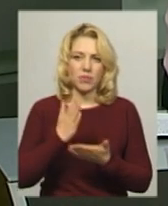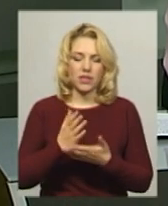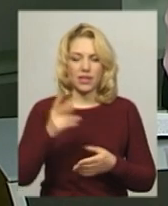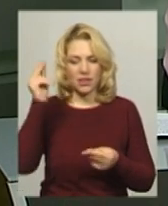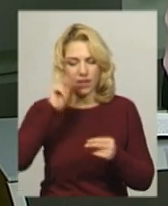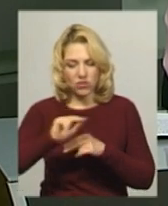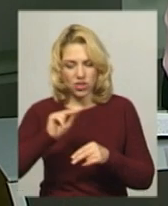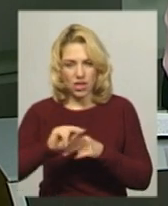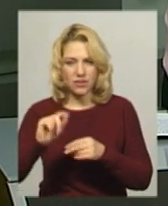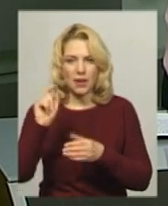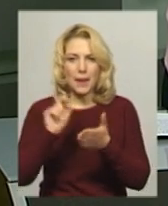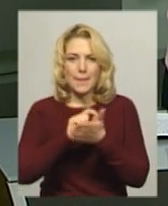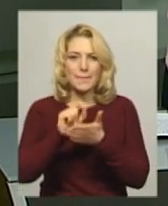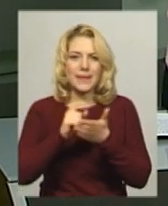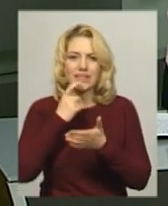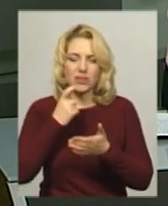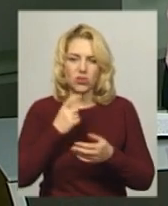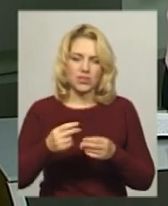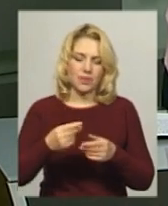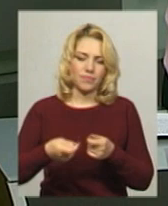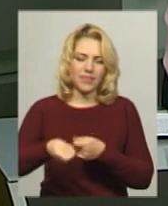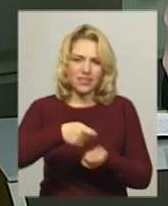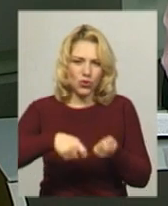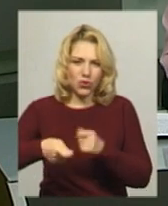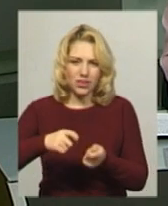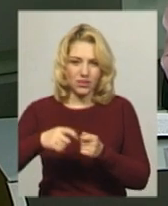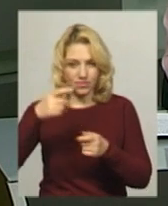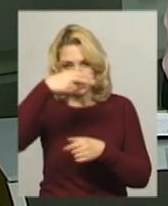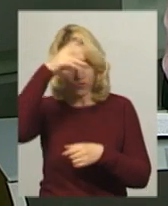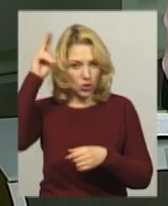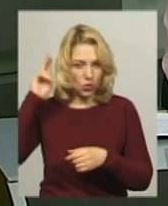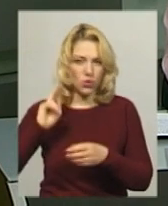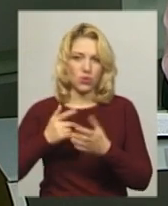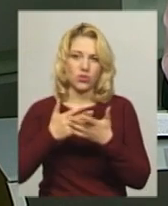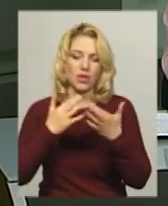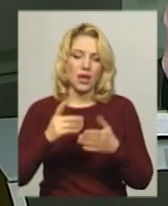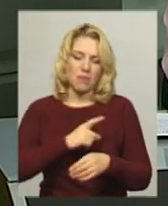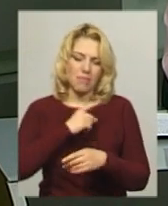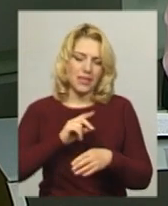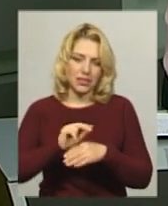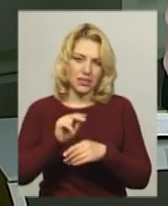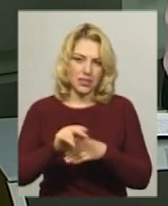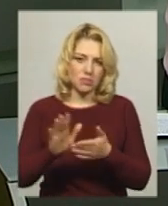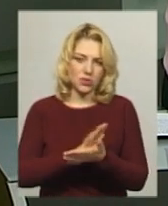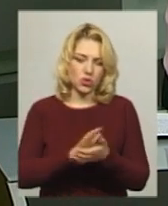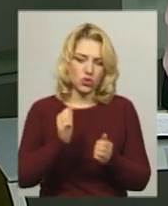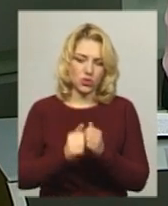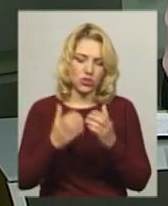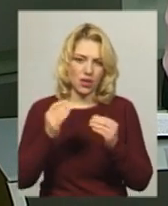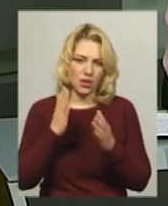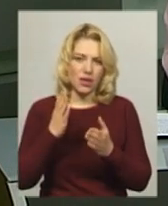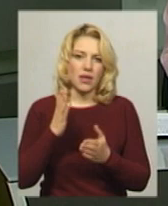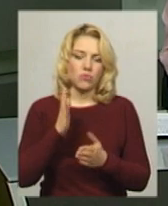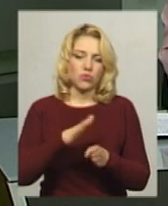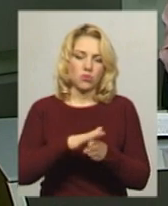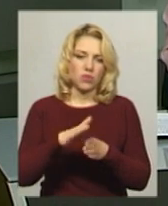декорування кошика, виготовлення святкових віночків, приготування печива та ковальство. Майстер-класи безкоштовні. Відбуватимуться вони щодня о 16